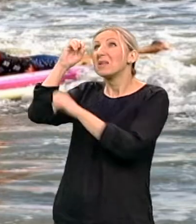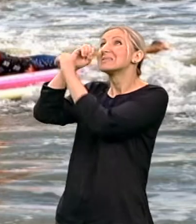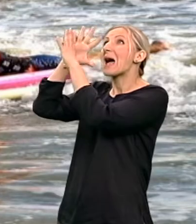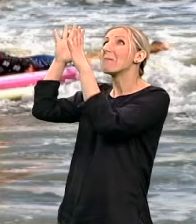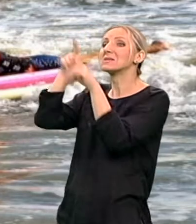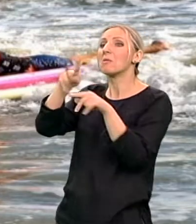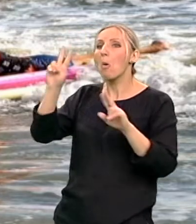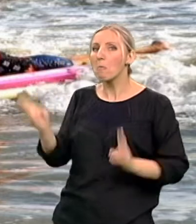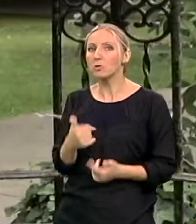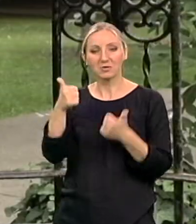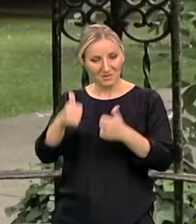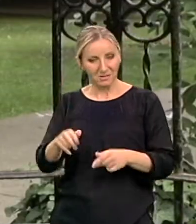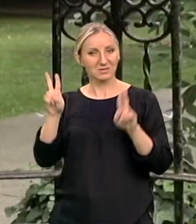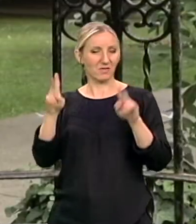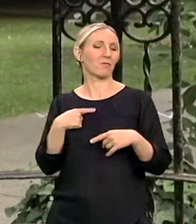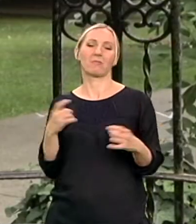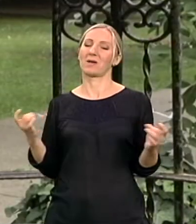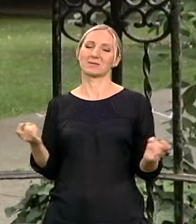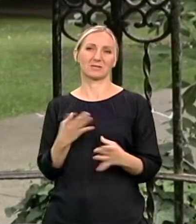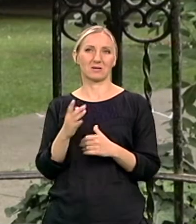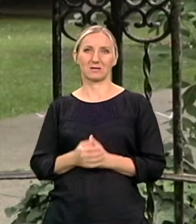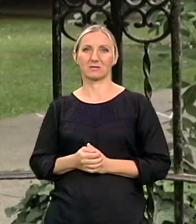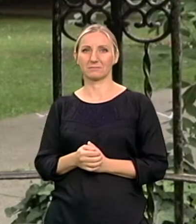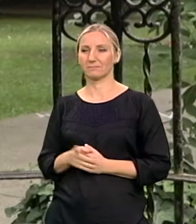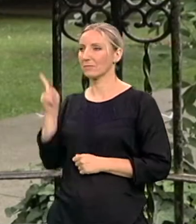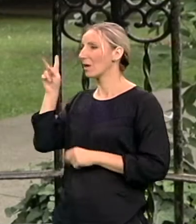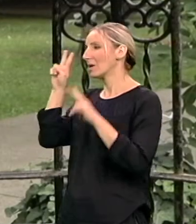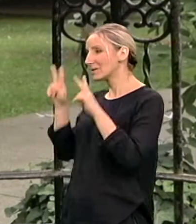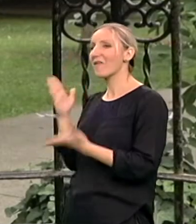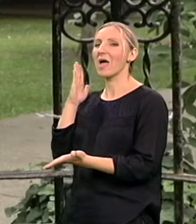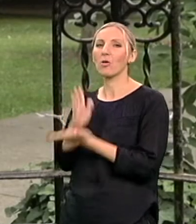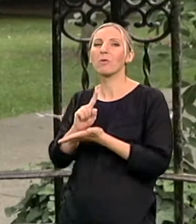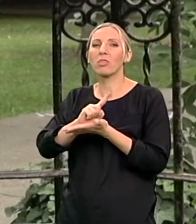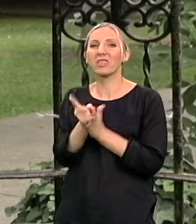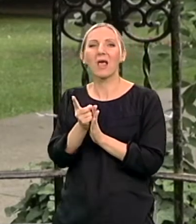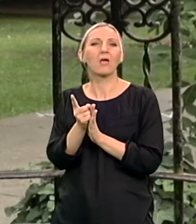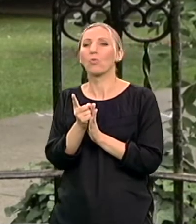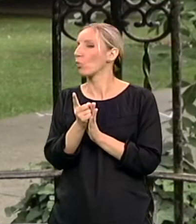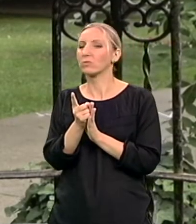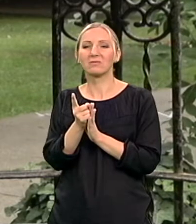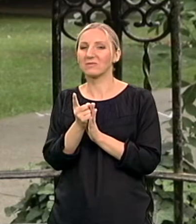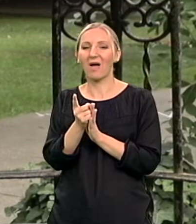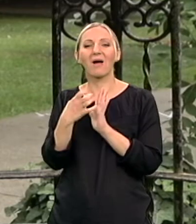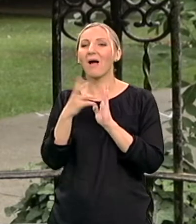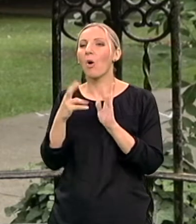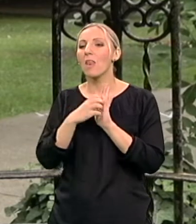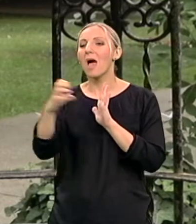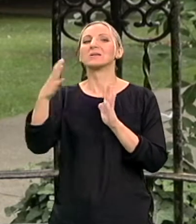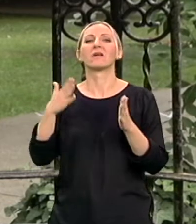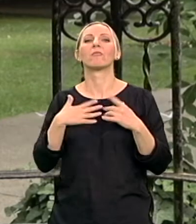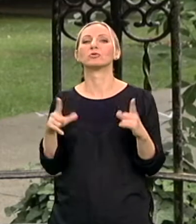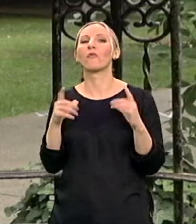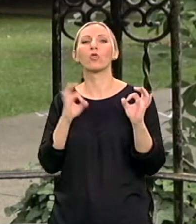Bili smo presretni. To jeste bio preomni trenutak u smislu nastavka mog života normalno.